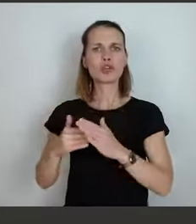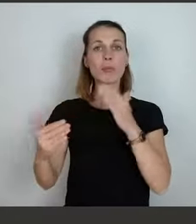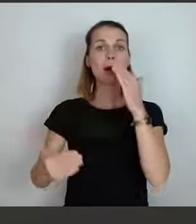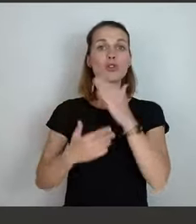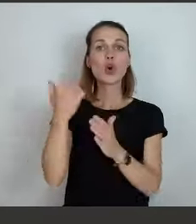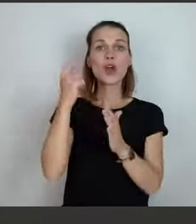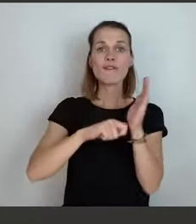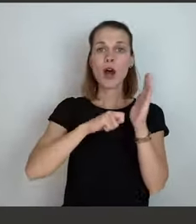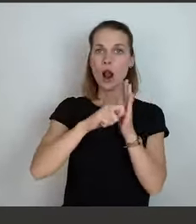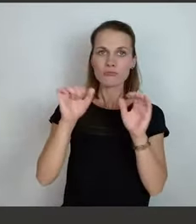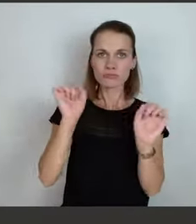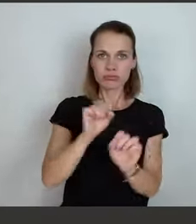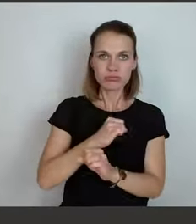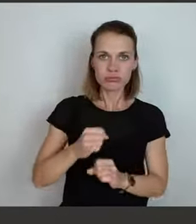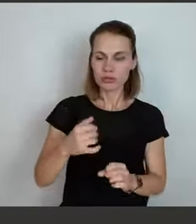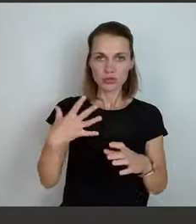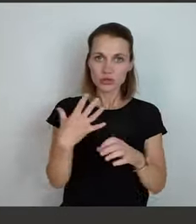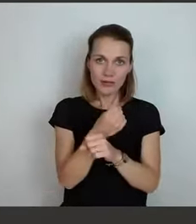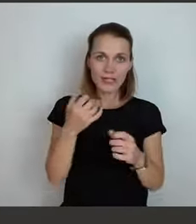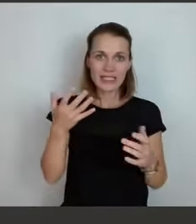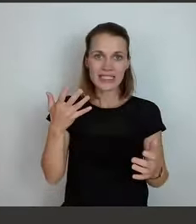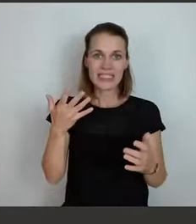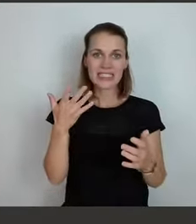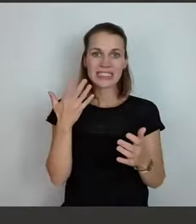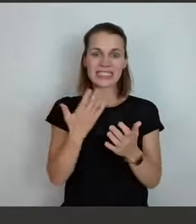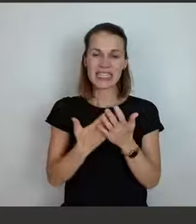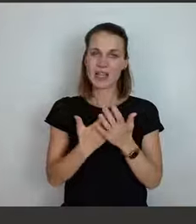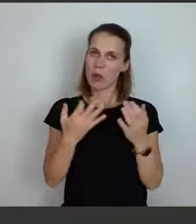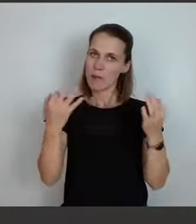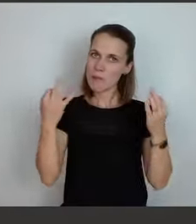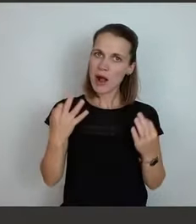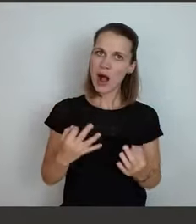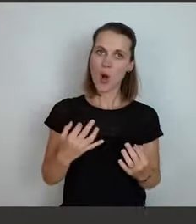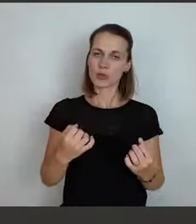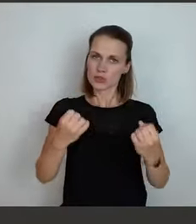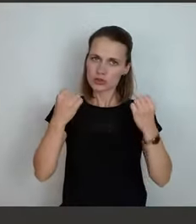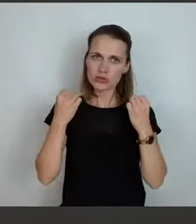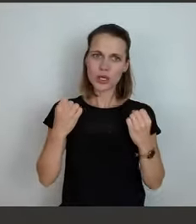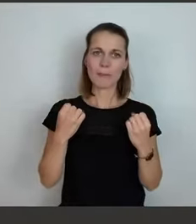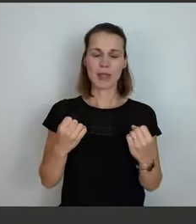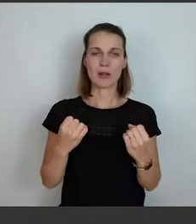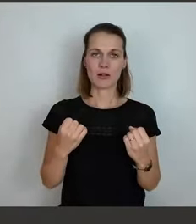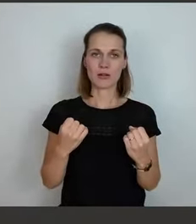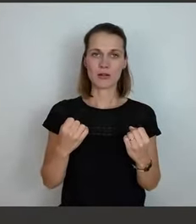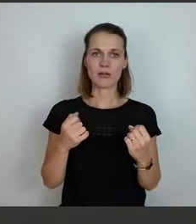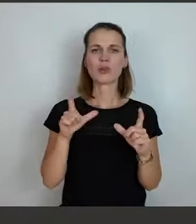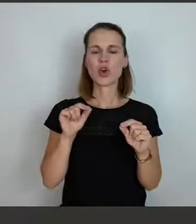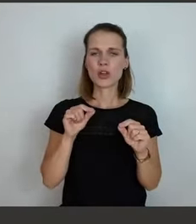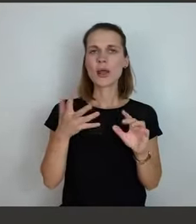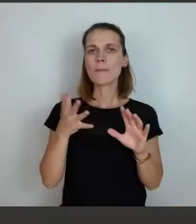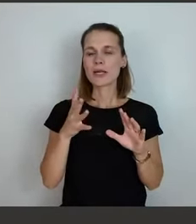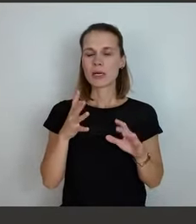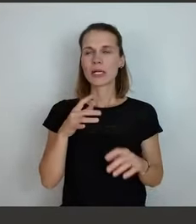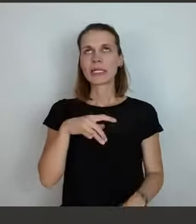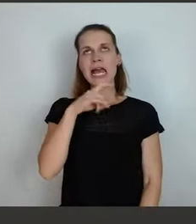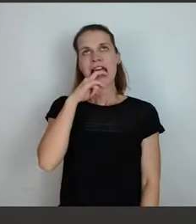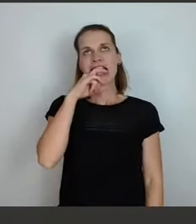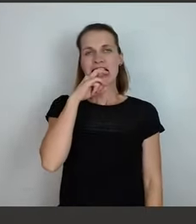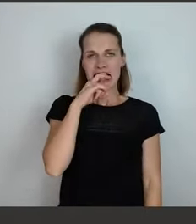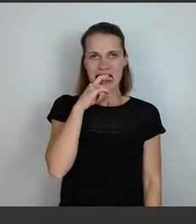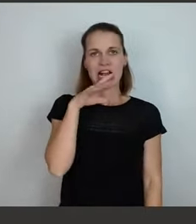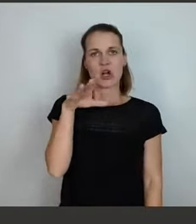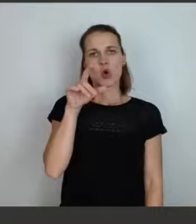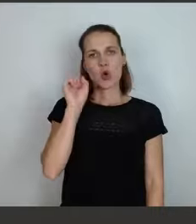gerade gesehen, kriegen Sie auch keine Mehrheit. Also eine gewisse Stabilität und das heißt, ab und zu muss man auch in den sauren Apfel beißen.